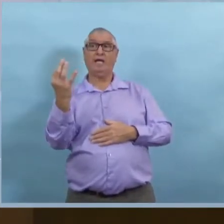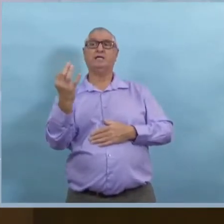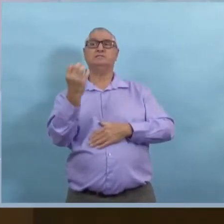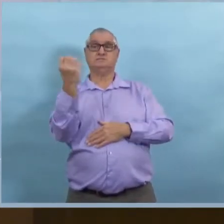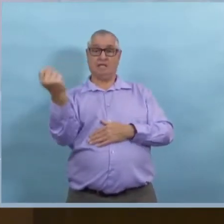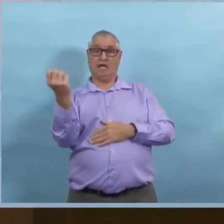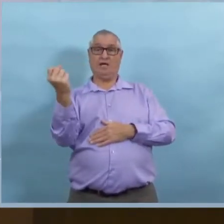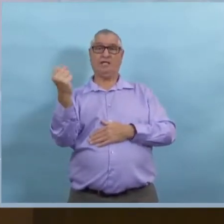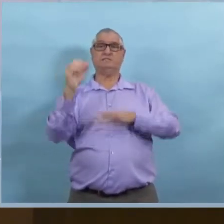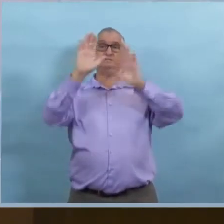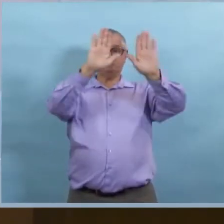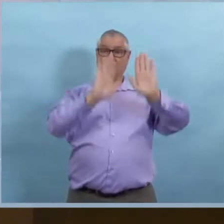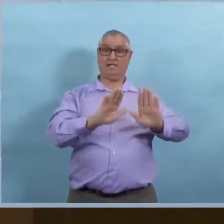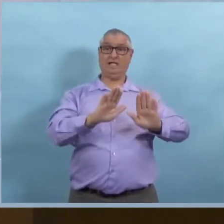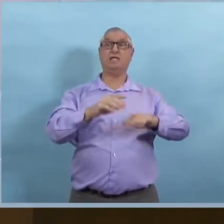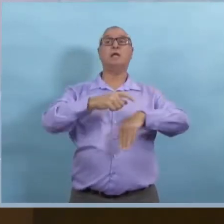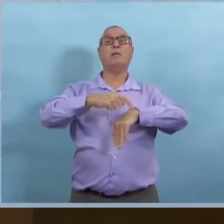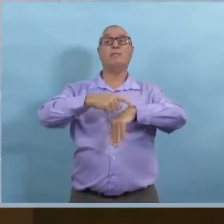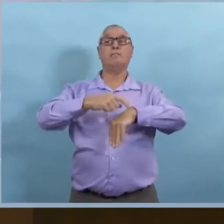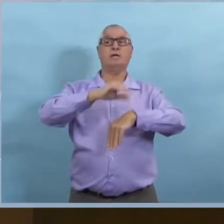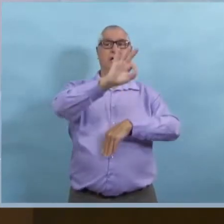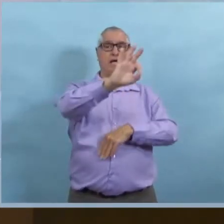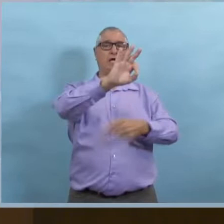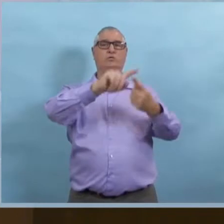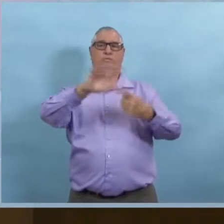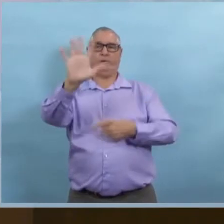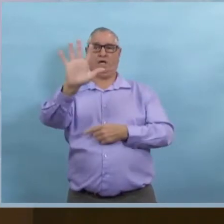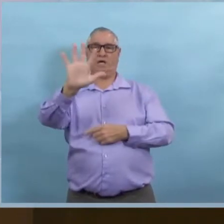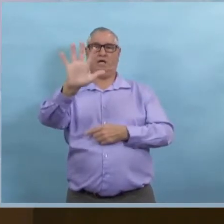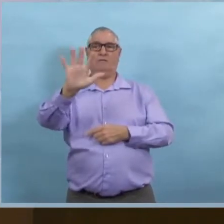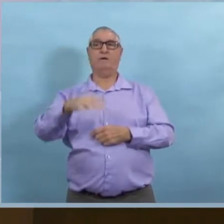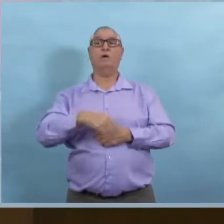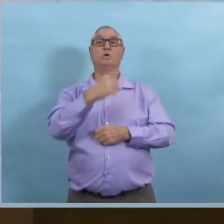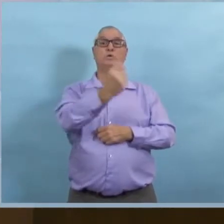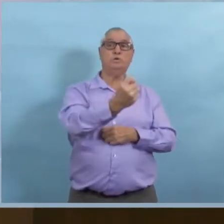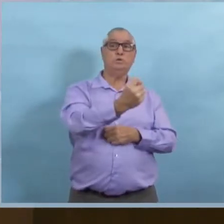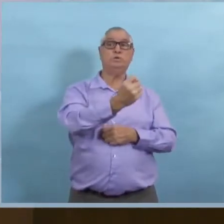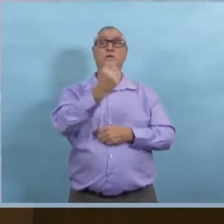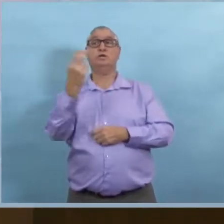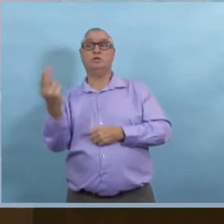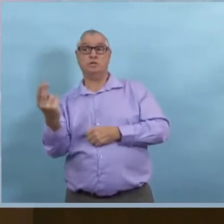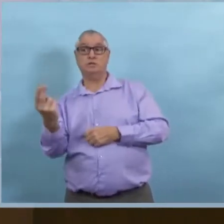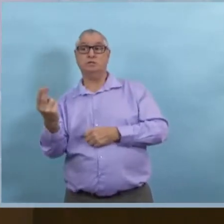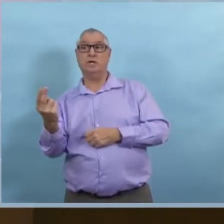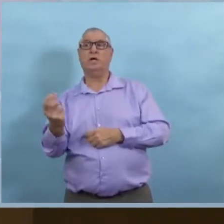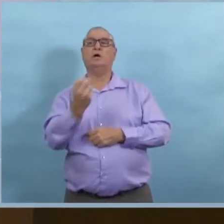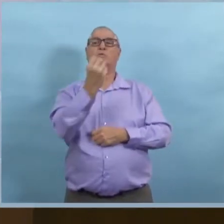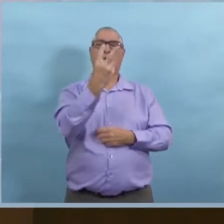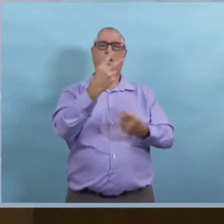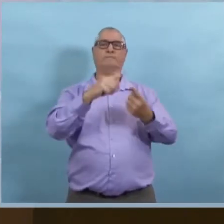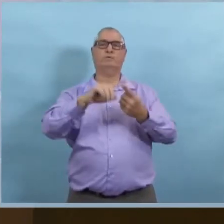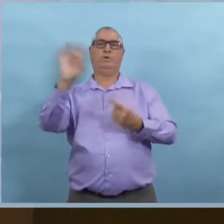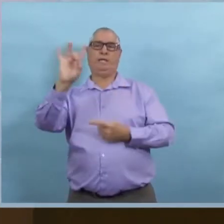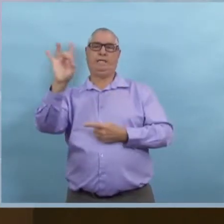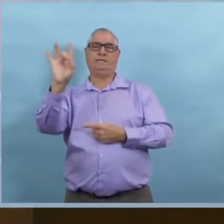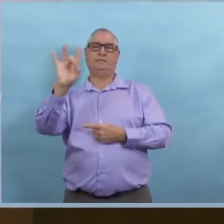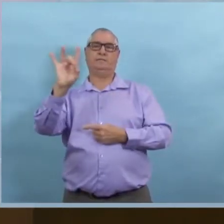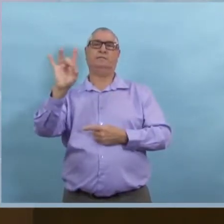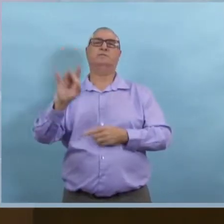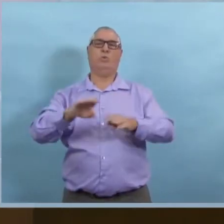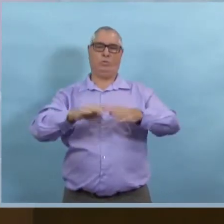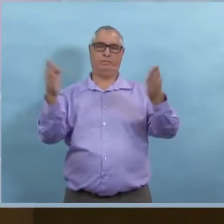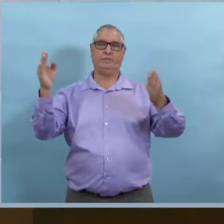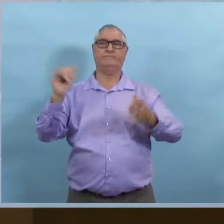la semaine et de les